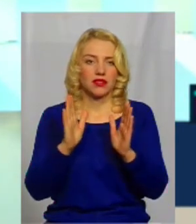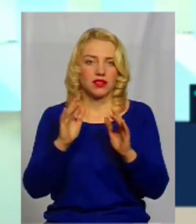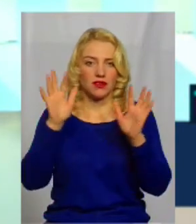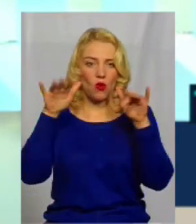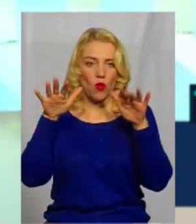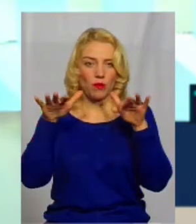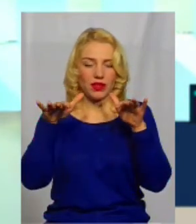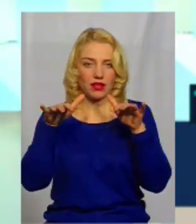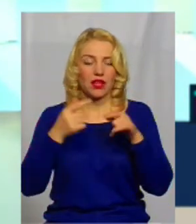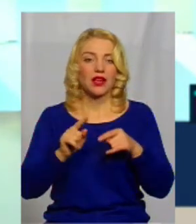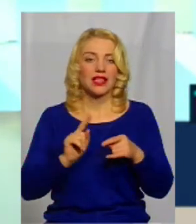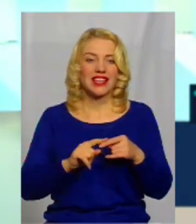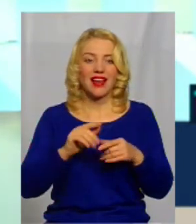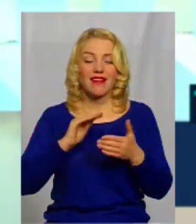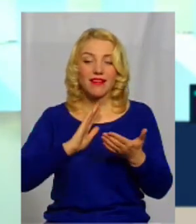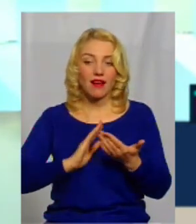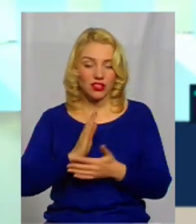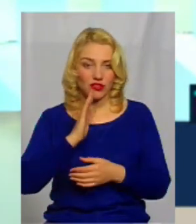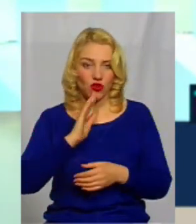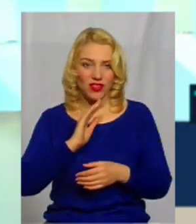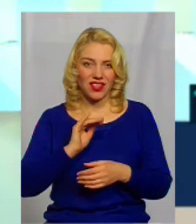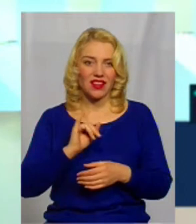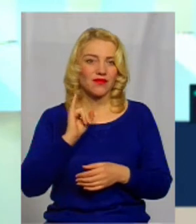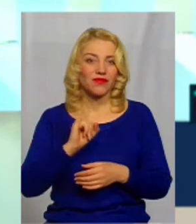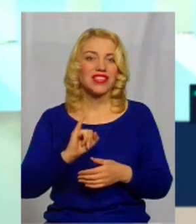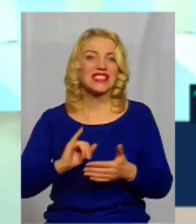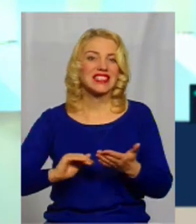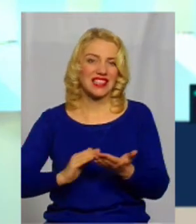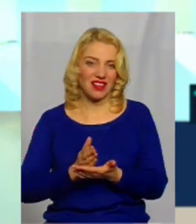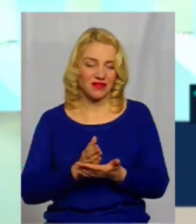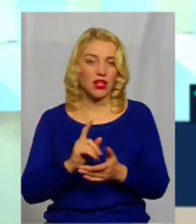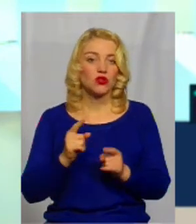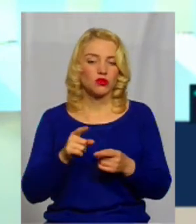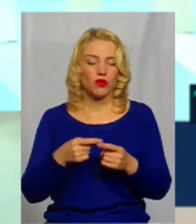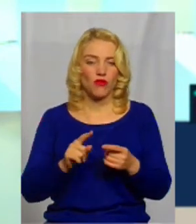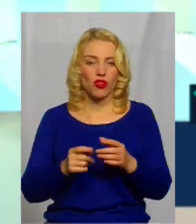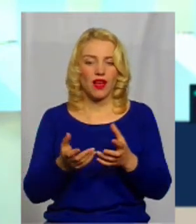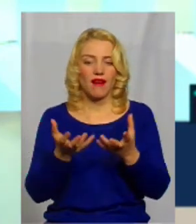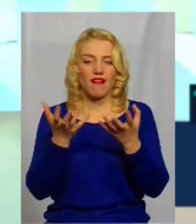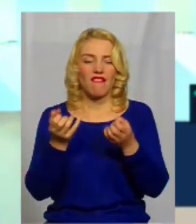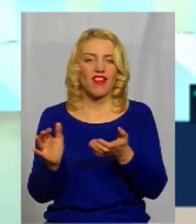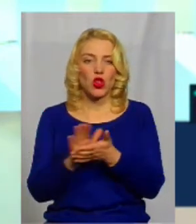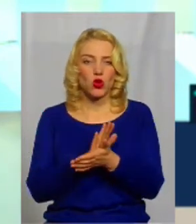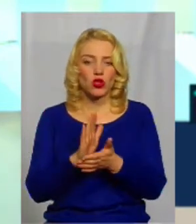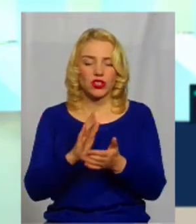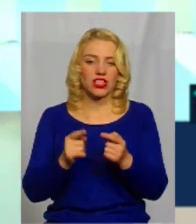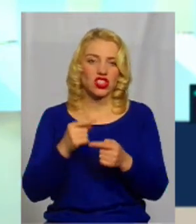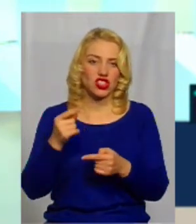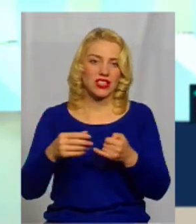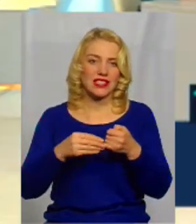цієї води в багатьох випадках дуже низька. А чому низька? Тому що вона фільтрує через землю. Вона вбирає в себе